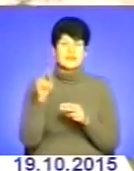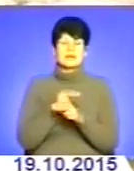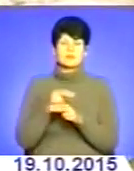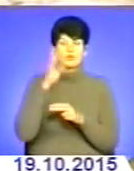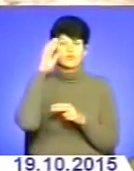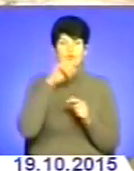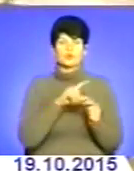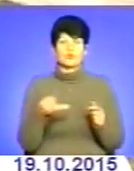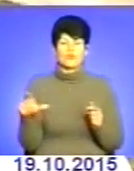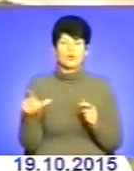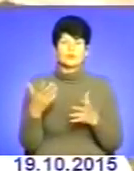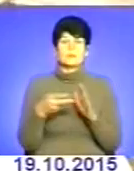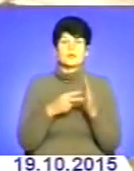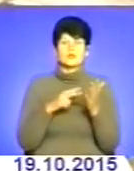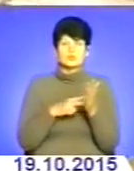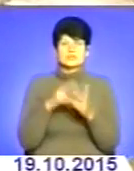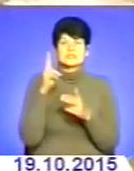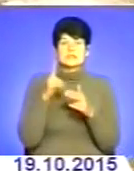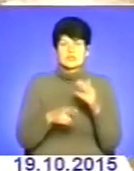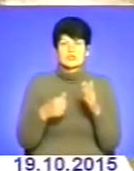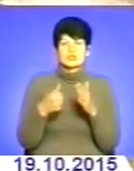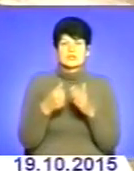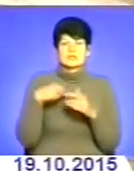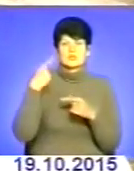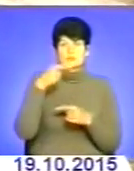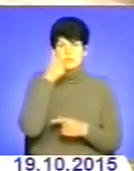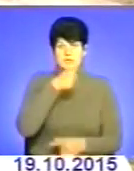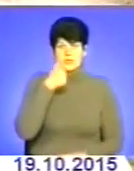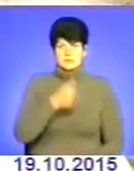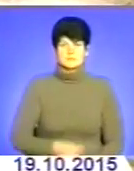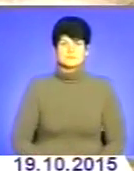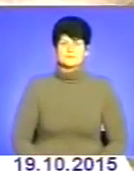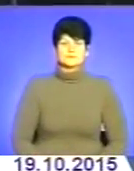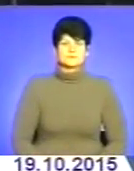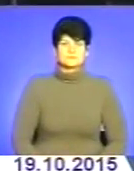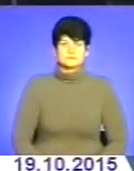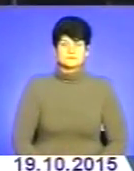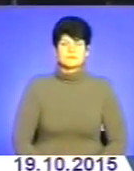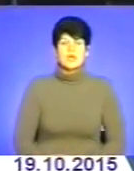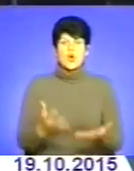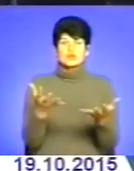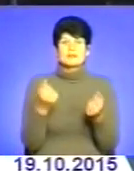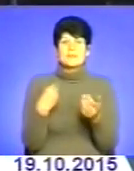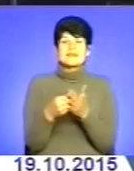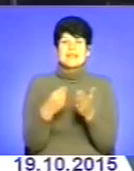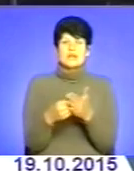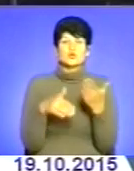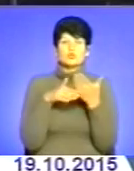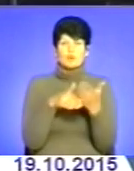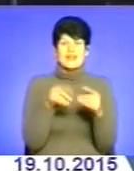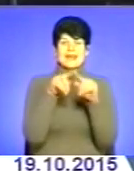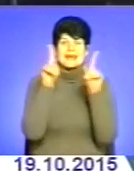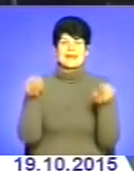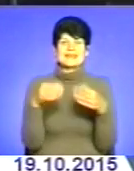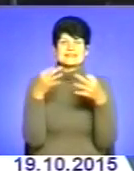та проїзної частини дороги планують завершити вже наступного року Отримати матеріальну допомогу, ліцензію та